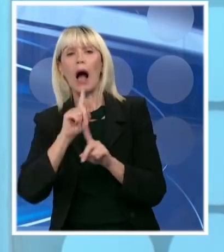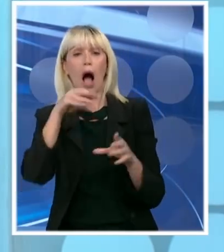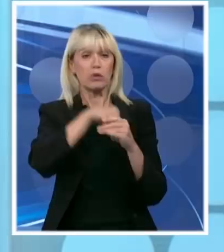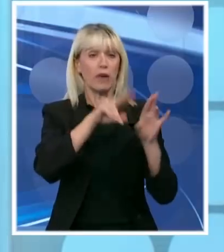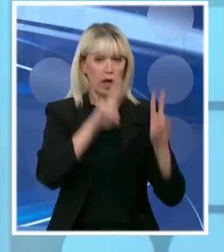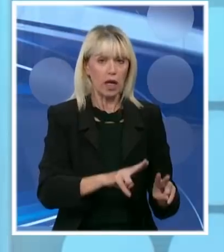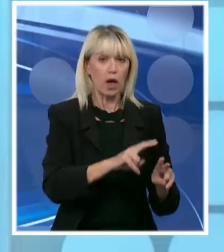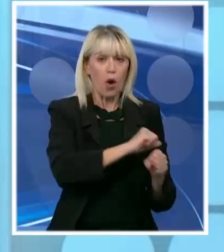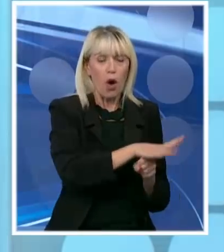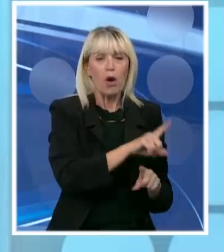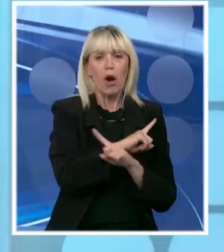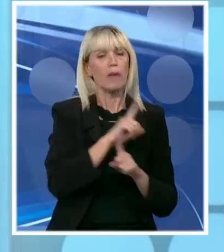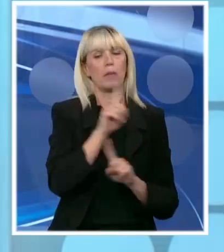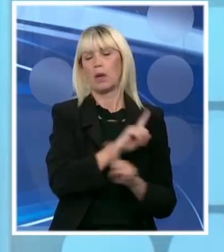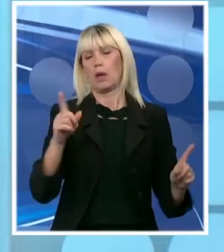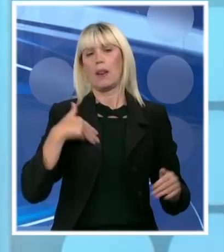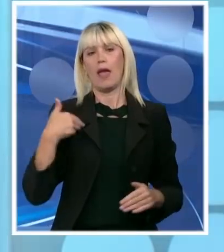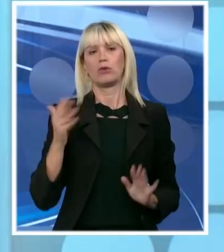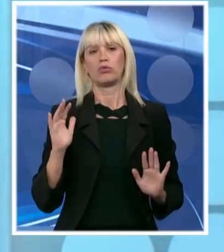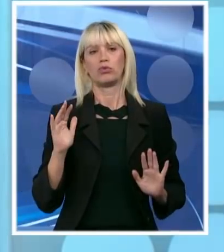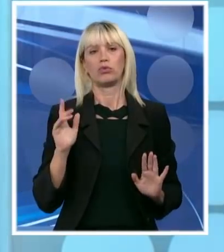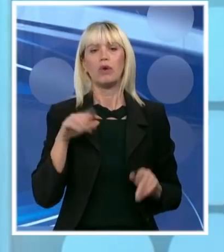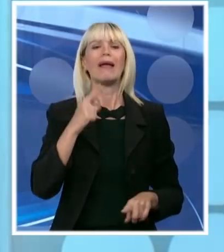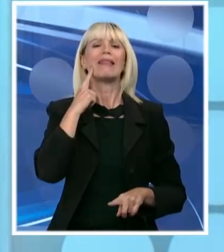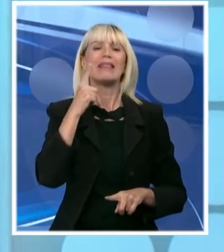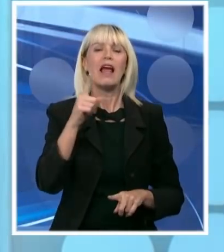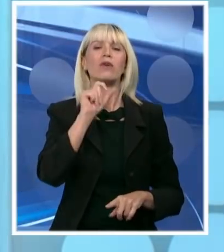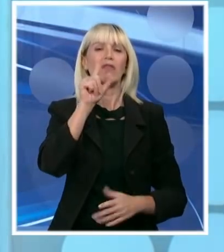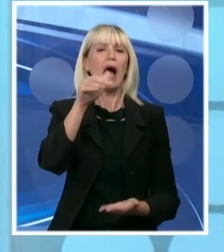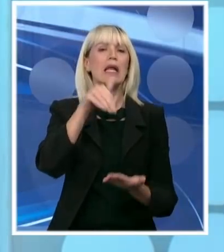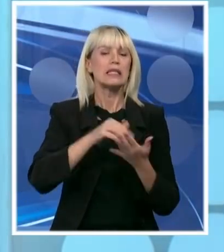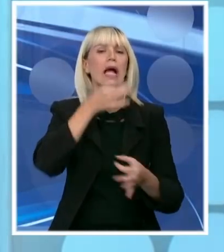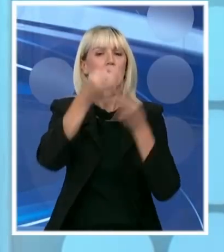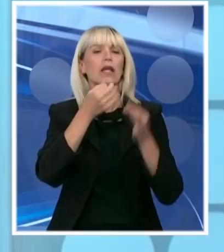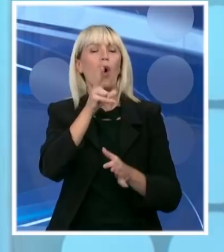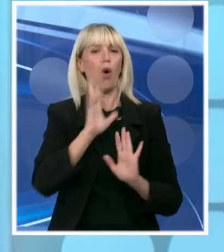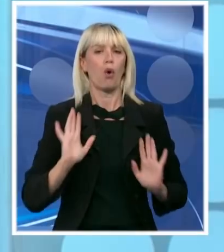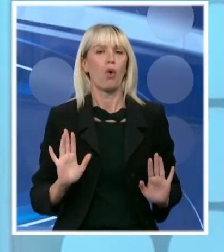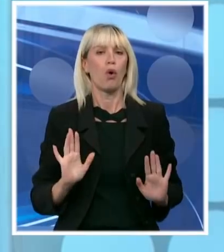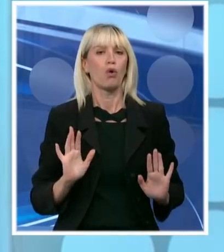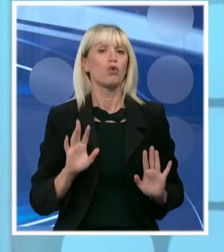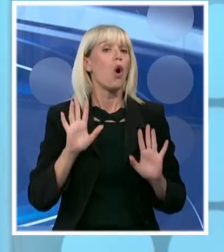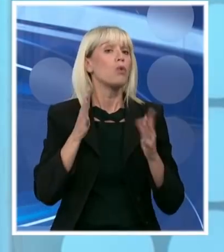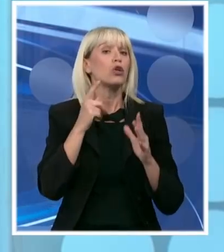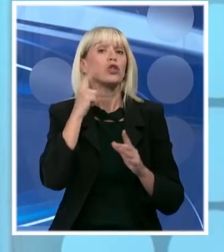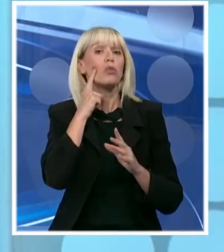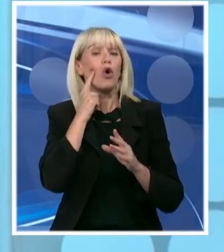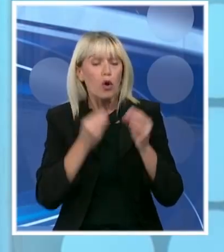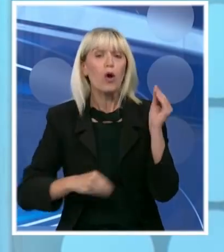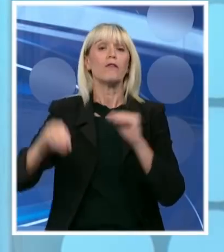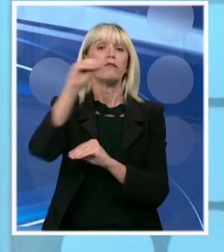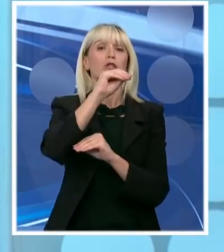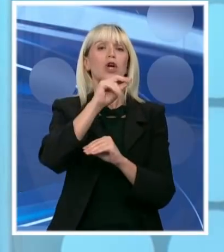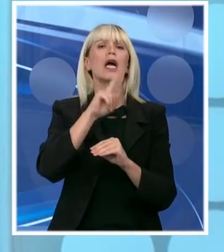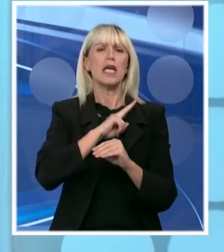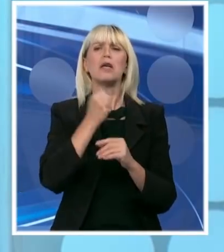Zato ćemo ići, rekao sam pre neki dan, do 12.000. Pokušat ćemo da idemo i na veći broj testova. Imamo laboratorije,